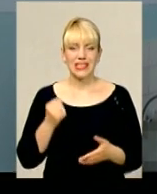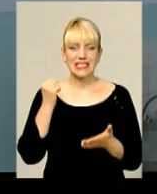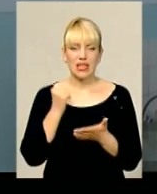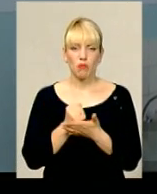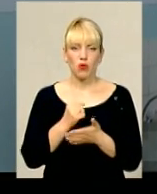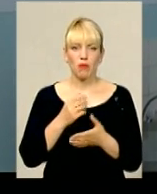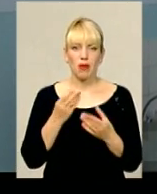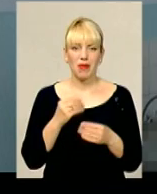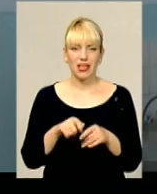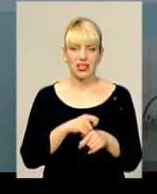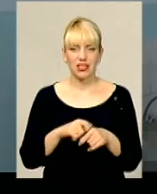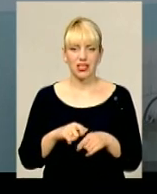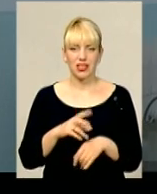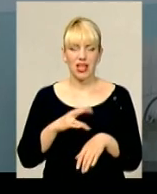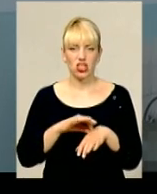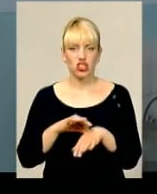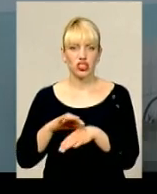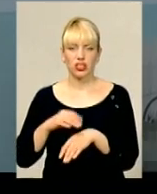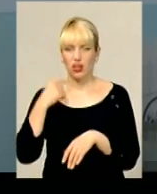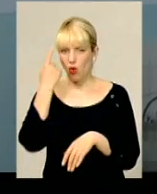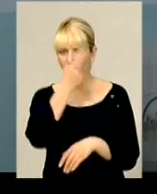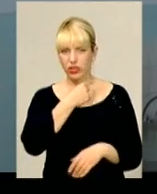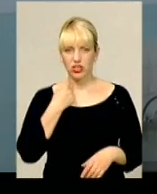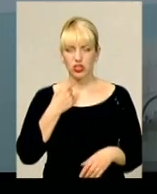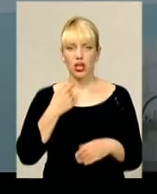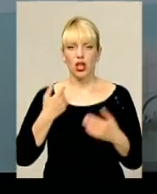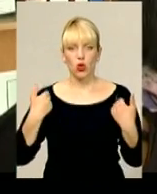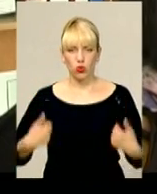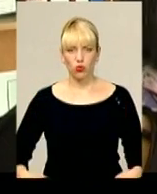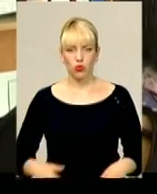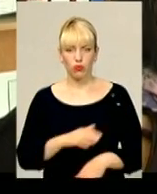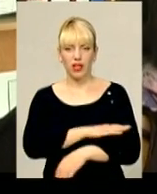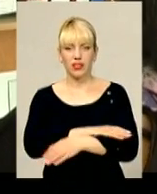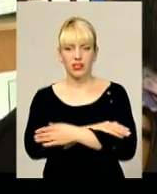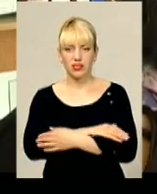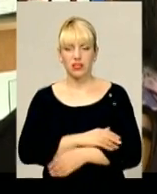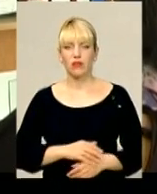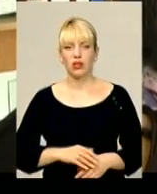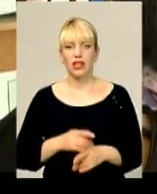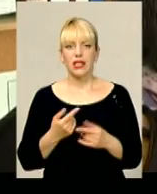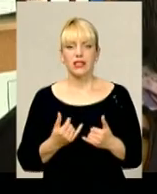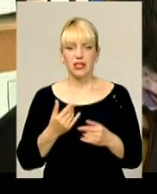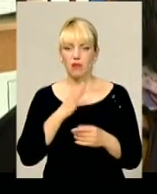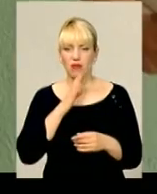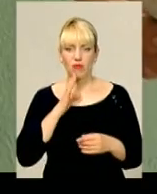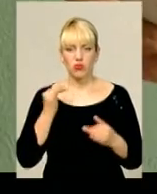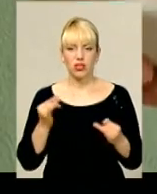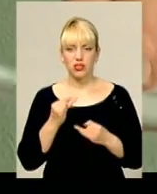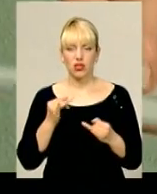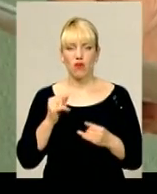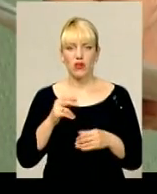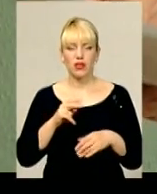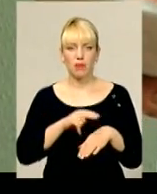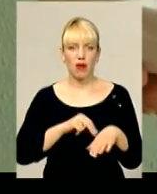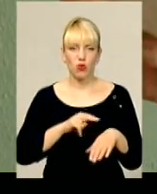тканин, осадіннями шкіри, обличчя, тулубокінцівок. Тим часом недбайливою матір'ю вже зацікавилися і